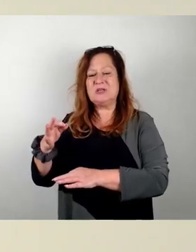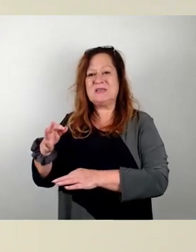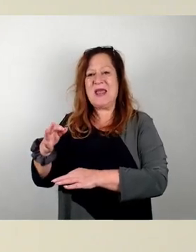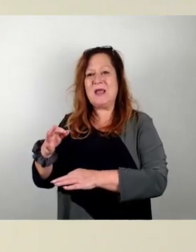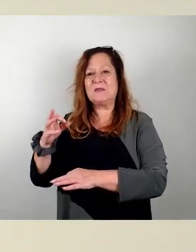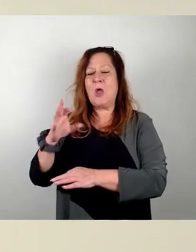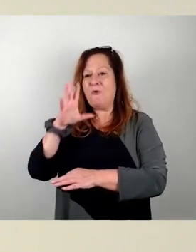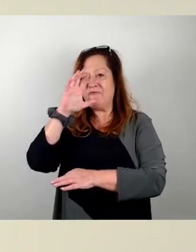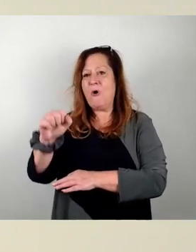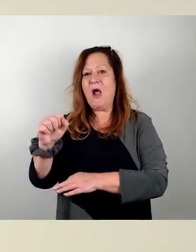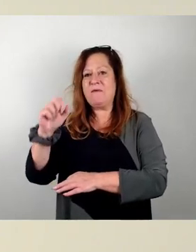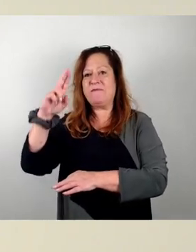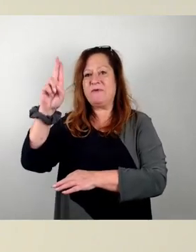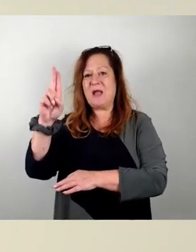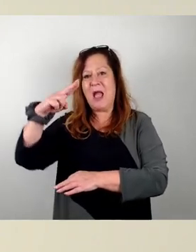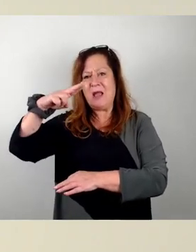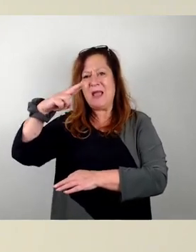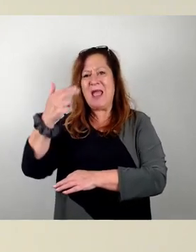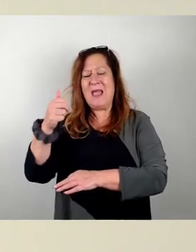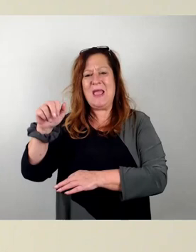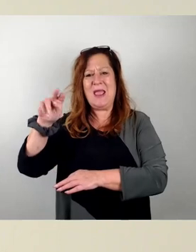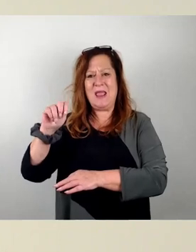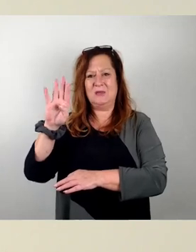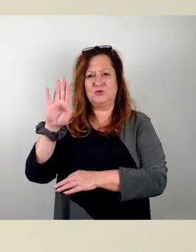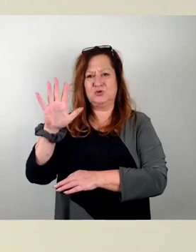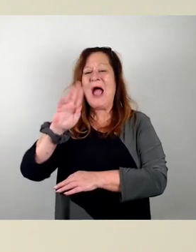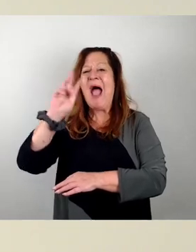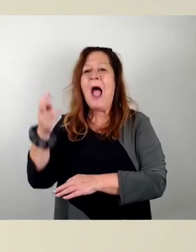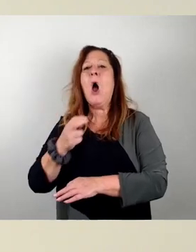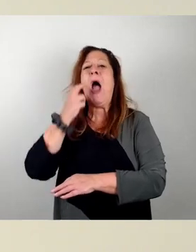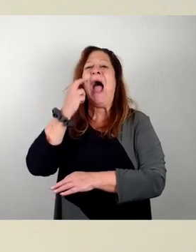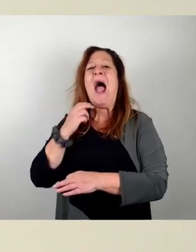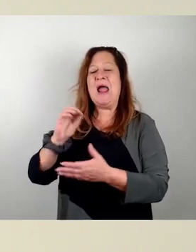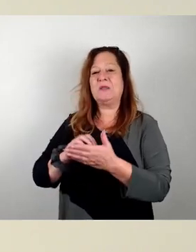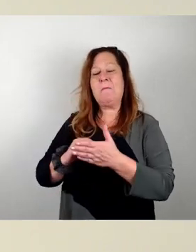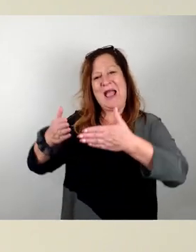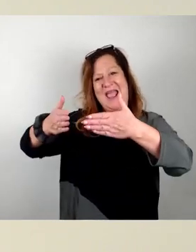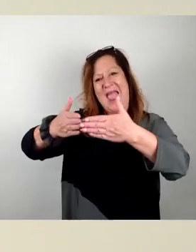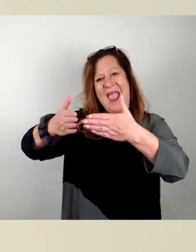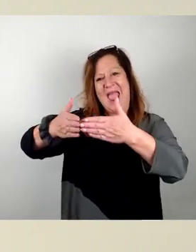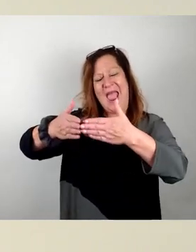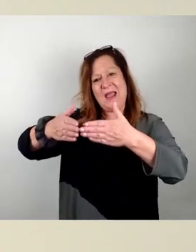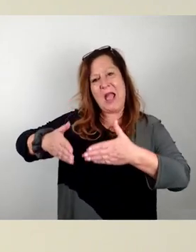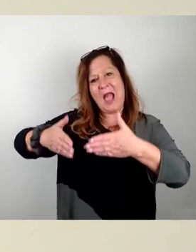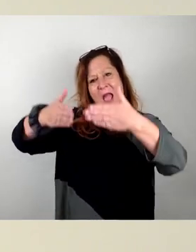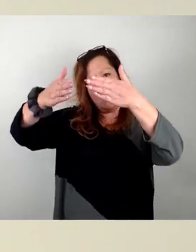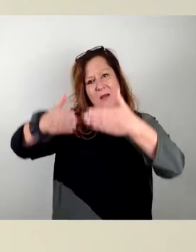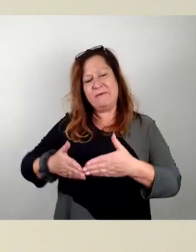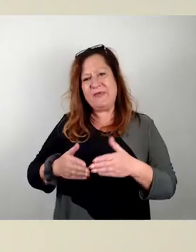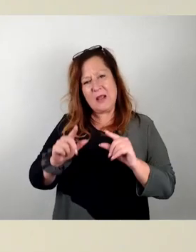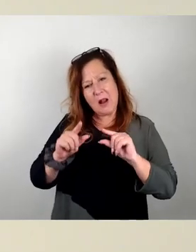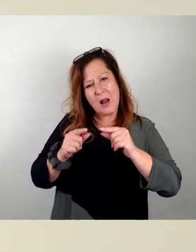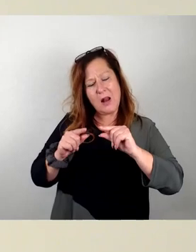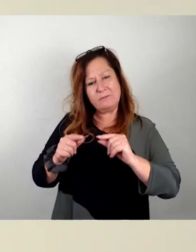Altmarkt, die Eckgebäude, die ja nur wirklich sehr feinteilig, kleinteilig sozusagen